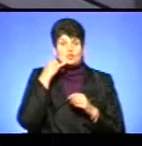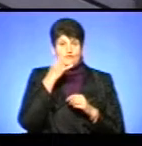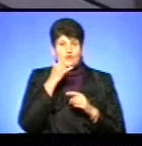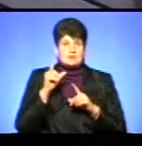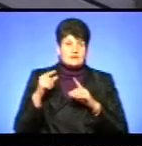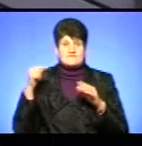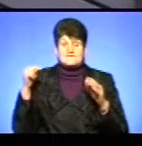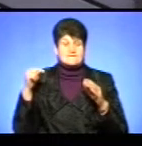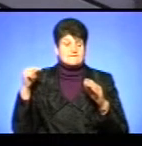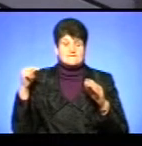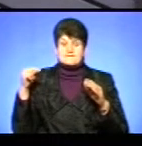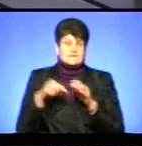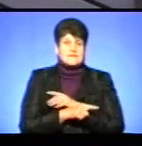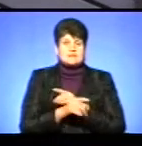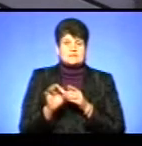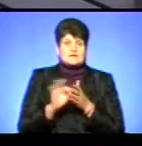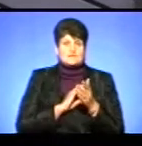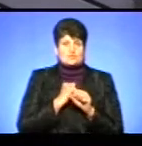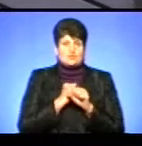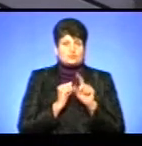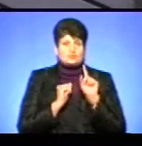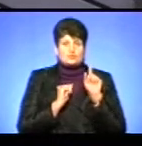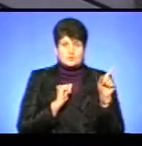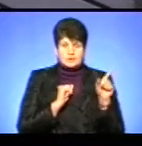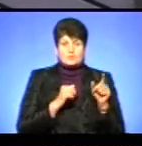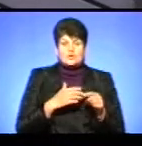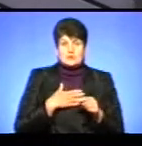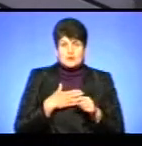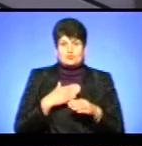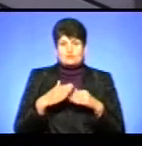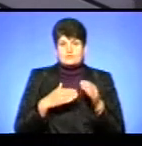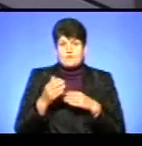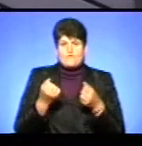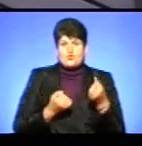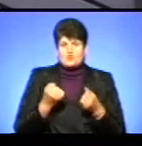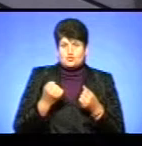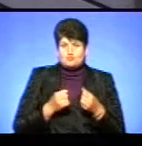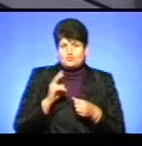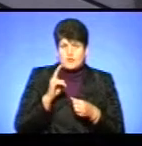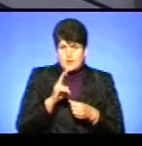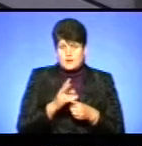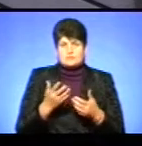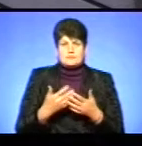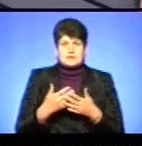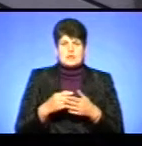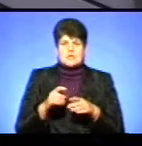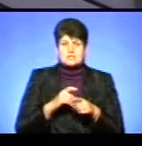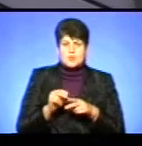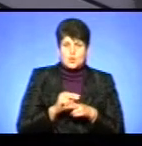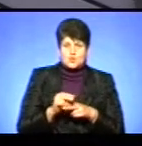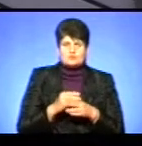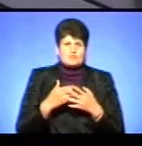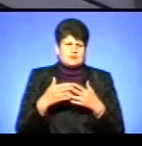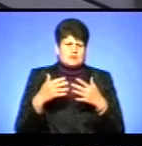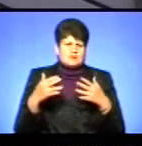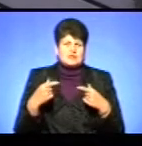вистрибують миттєво туди на роботу. Тому що, звичайно, такому нашому фахівцеві, як водію тролейбуса, як слюсару, як іншому